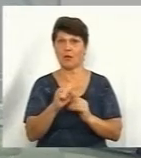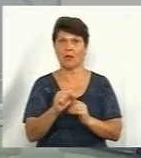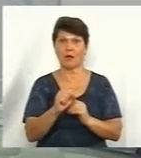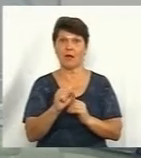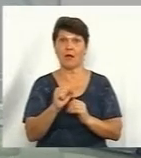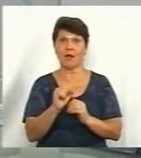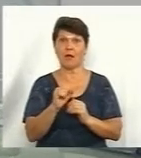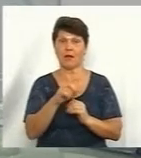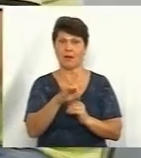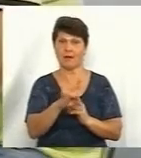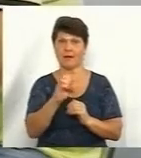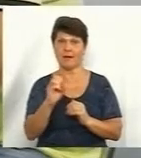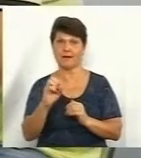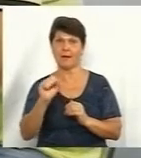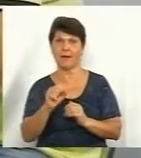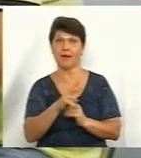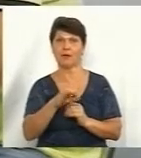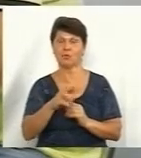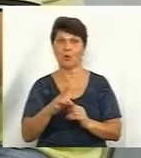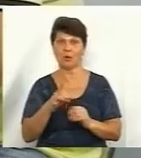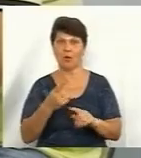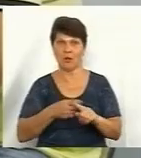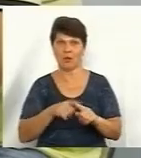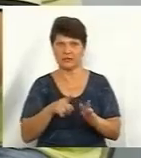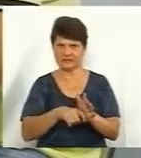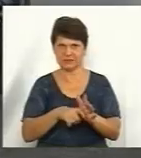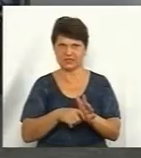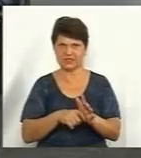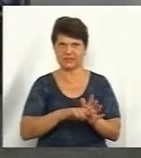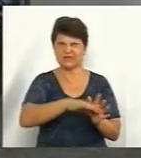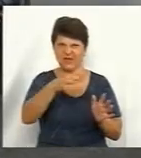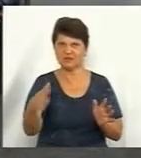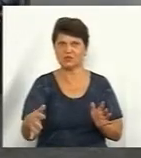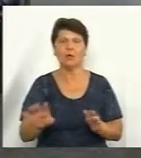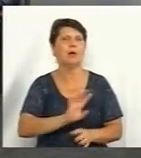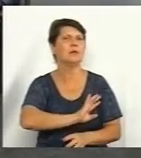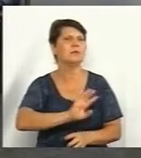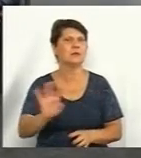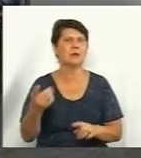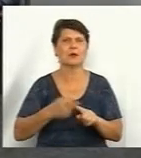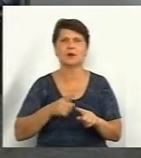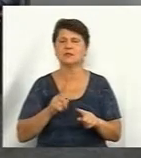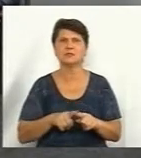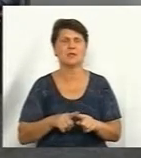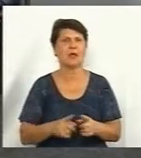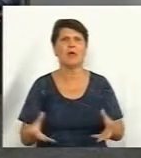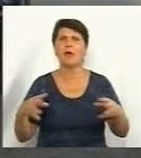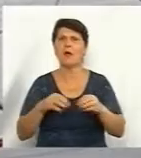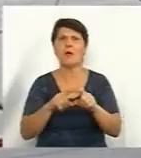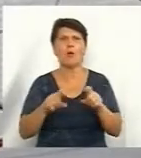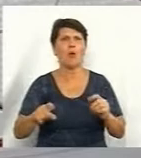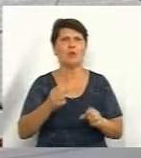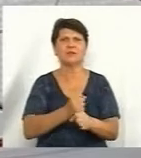У нас на сьогоднішній день законодавство забороняє… То не сміттєпереробний завод комплекс? Да, чи комплекс.